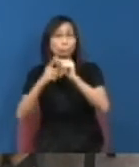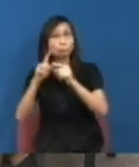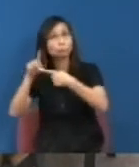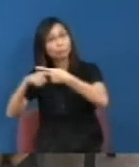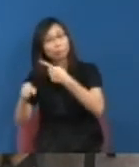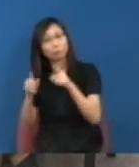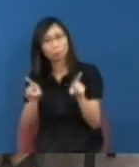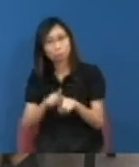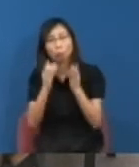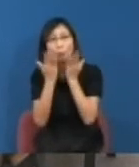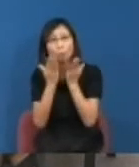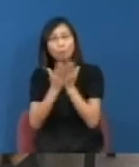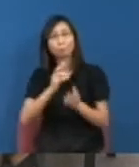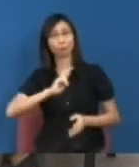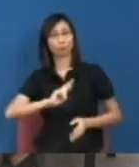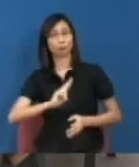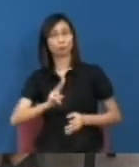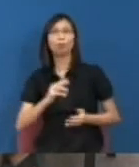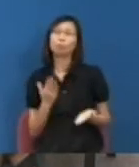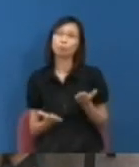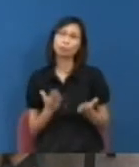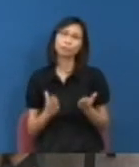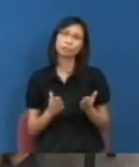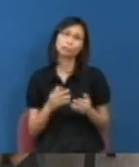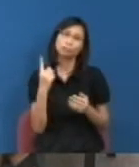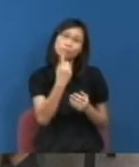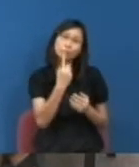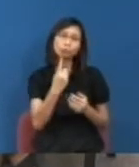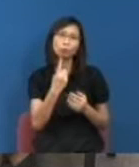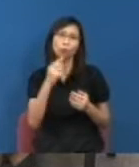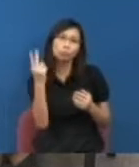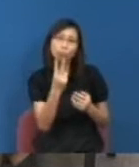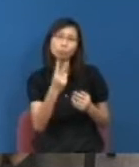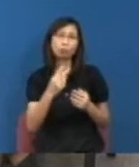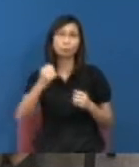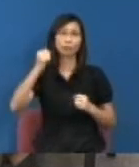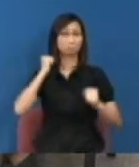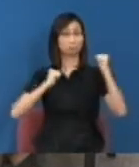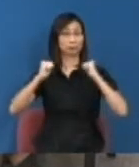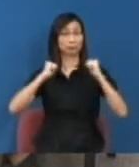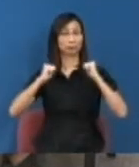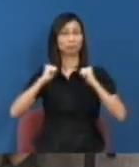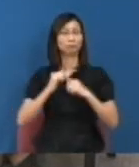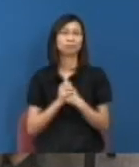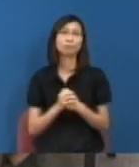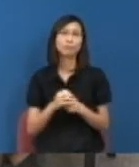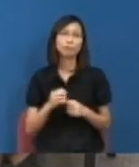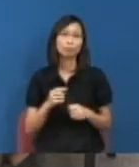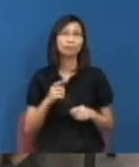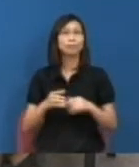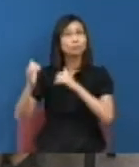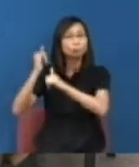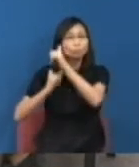都是這些人可能都是個別的所謂積極分子但這種傳統是要有些人去